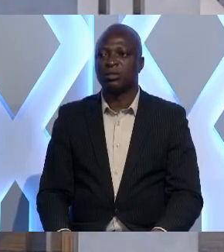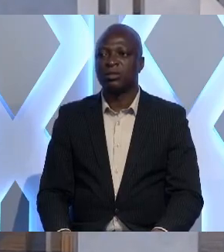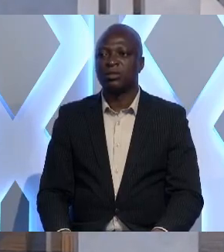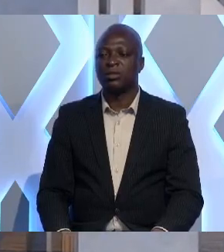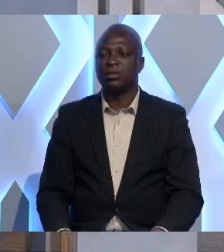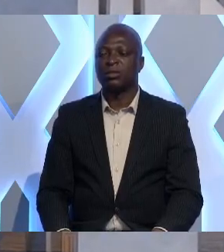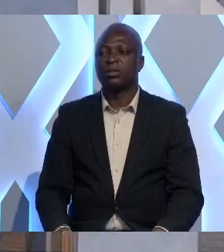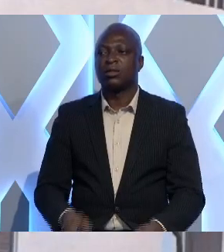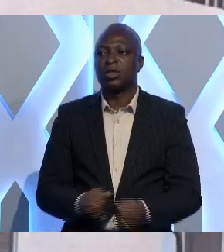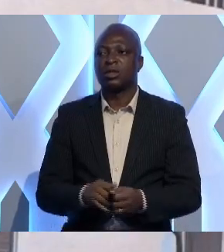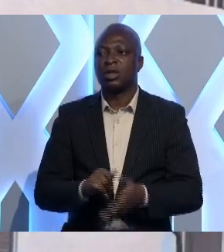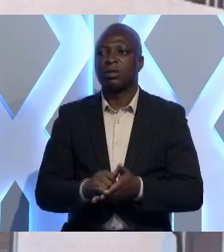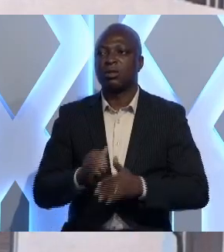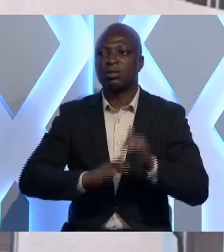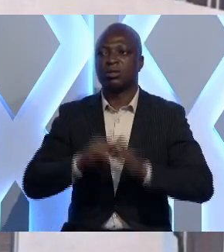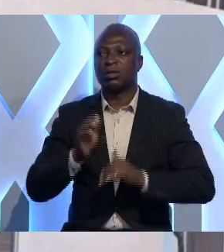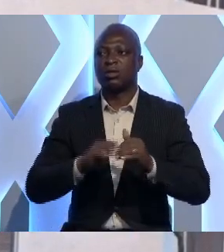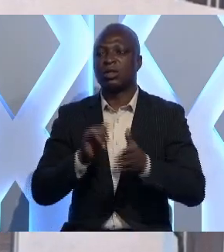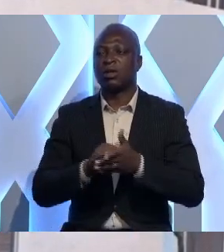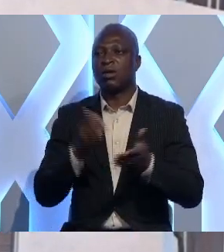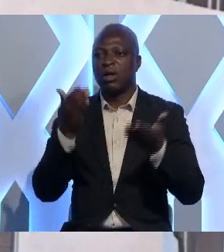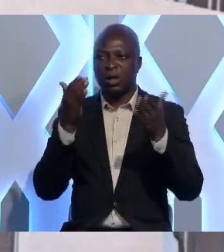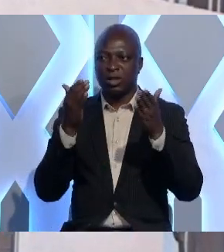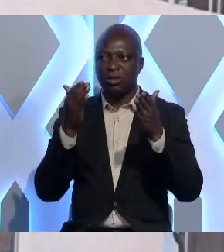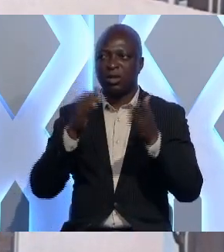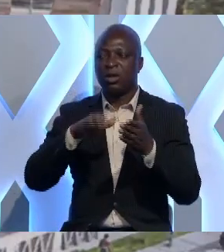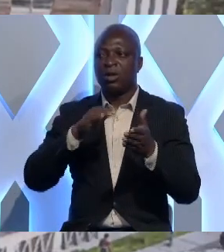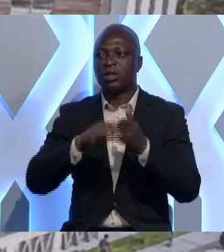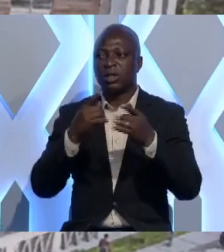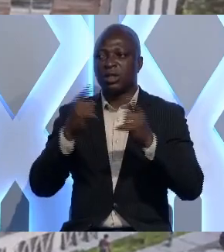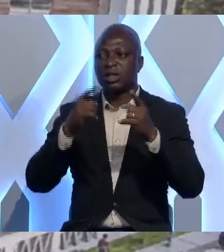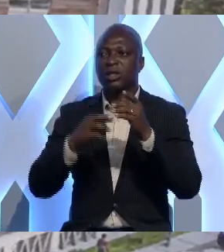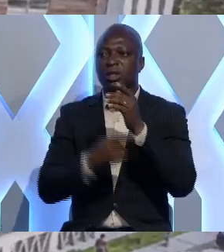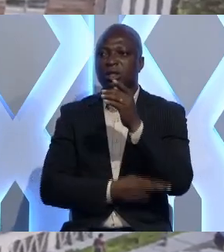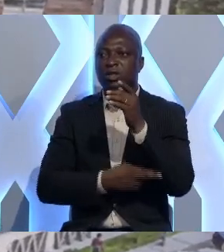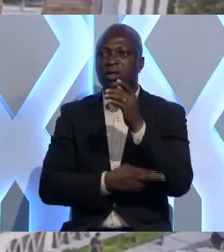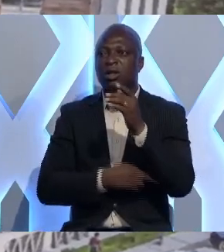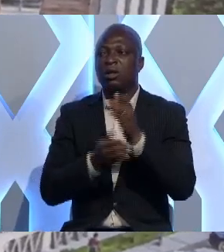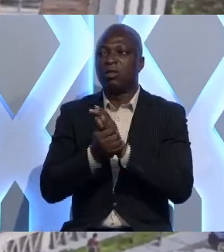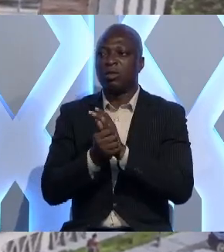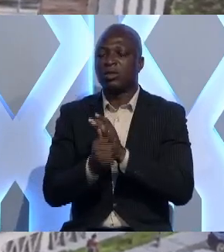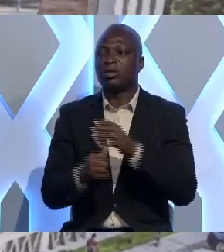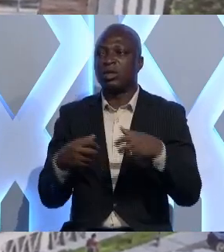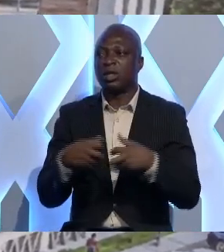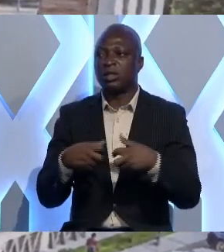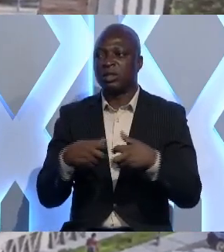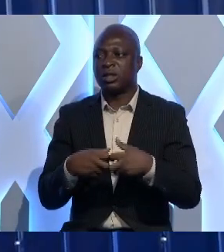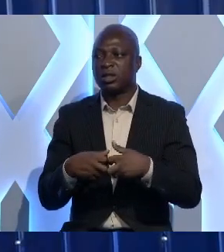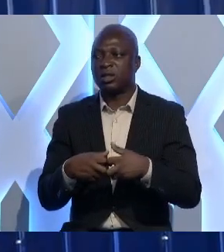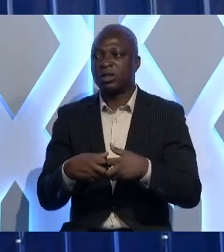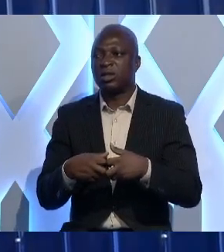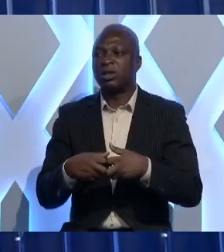R plus 3. C'est à cela que va ressembler le centre d'excellence régional pour la maîtrise de l'électricité serment.